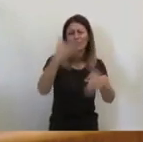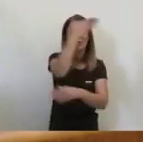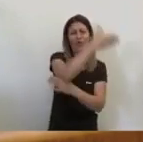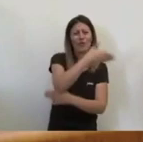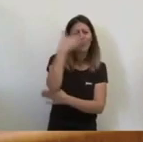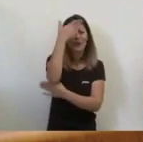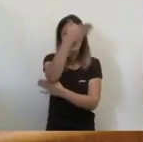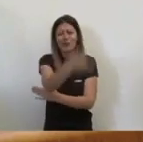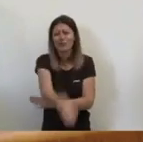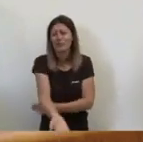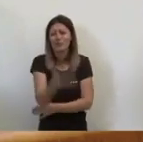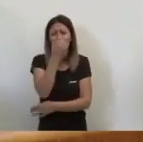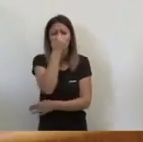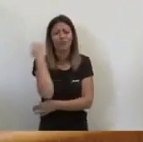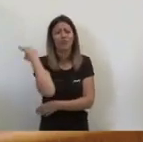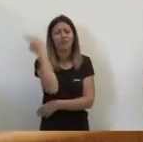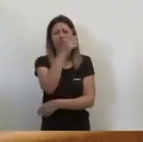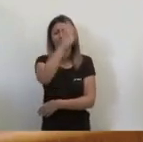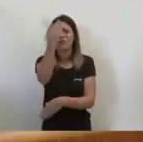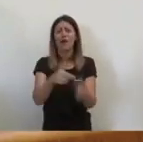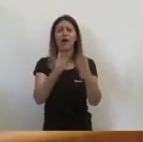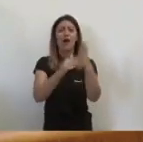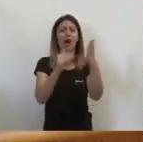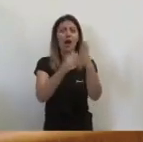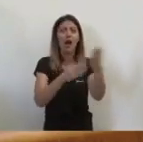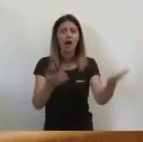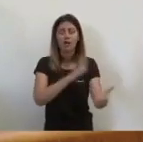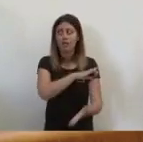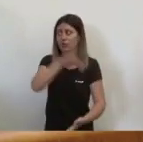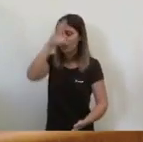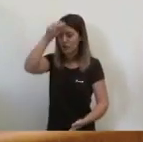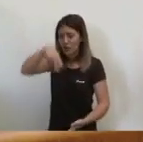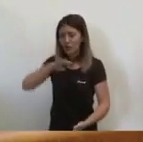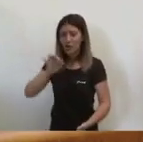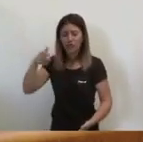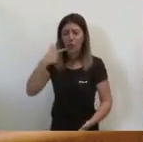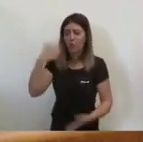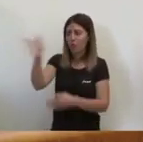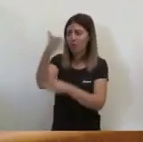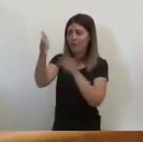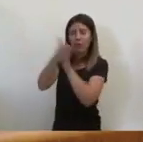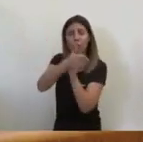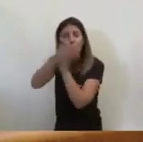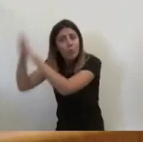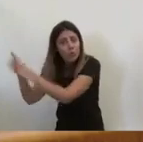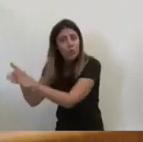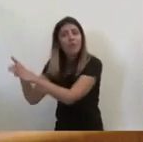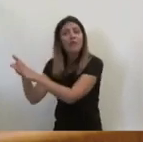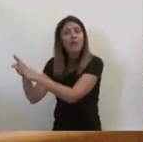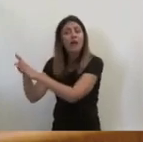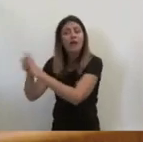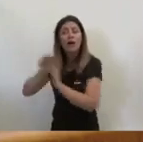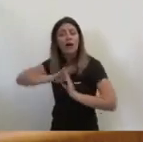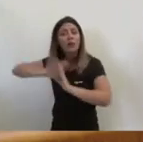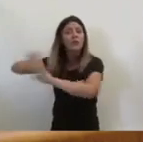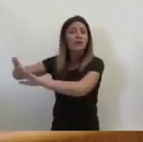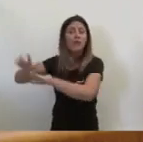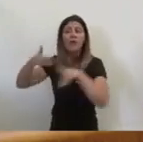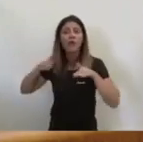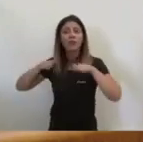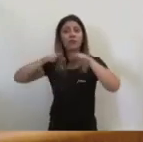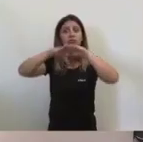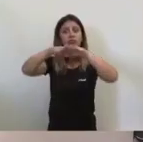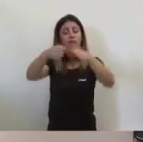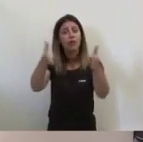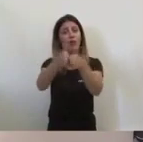de la política valenciana. De veritat el senyor Cantó no pot deixar de banda la seva histèria i les seues banderes per avançar junts en aquestes